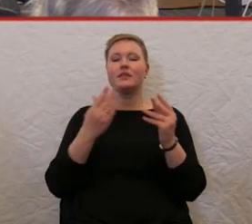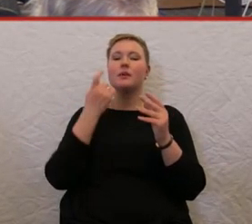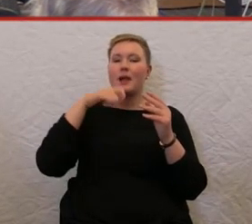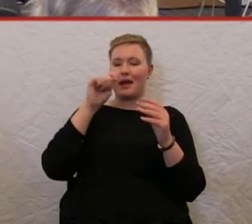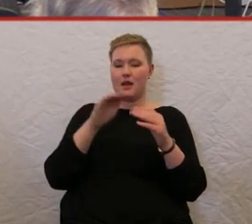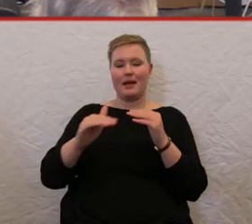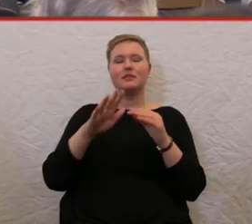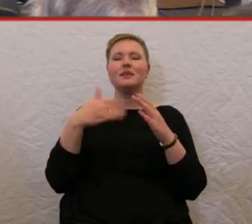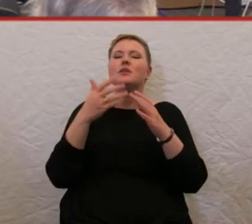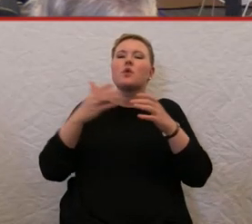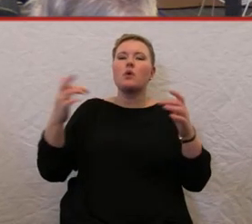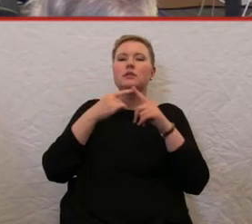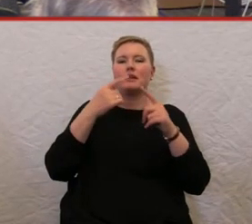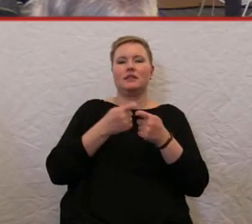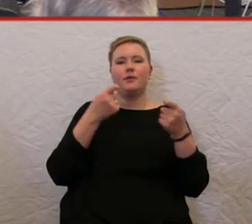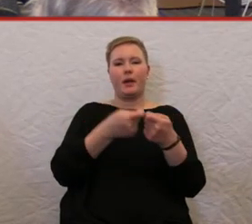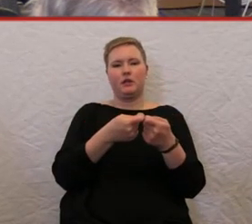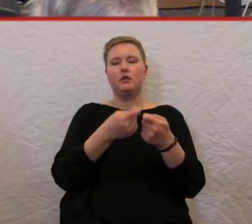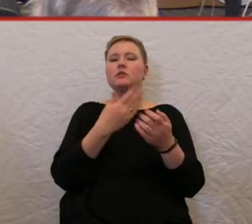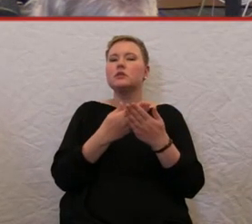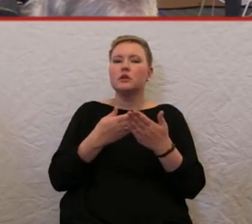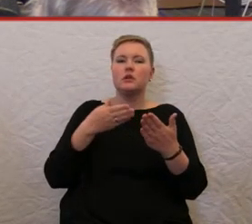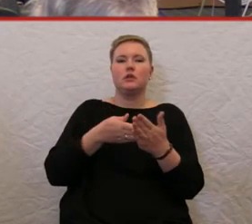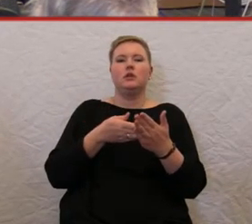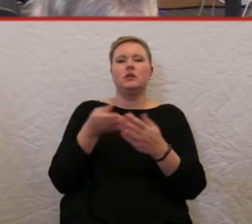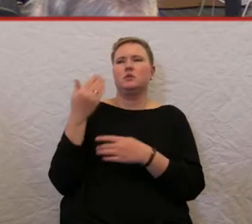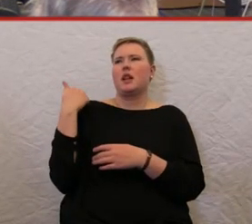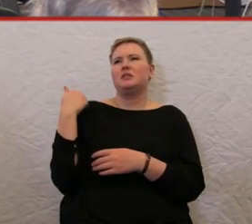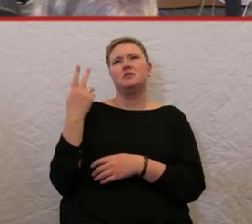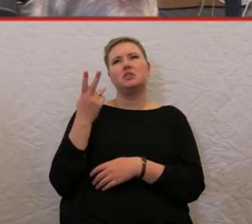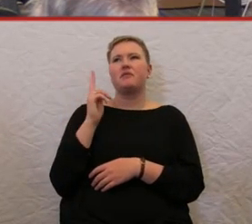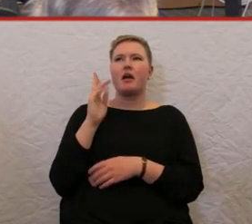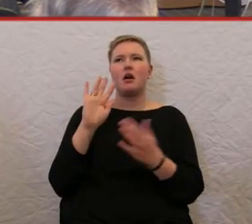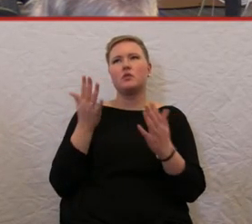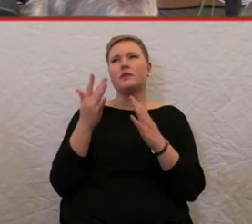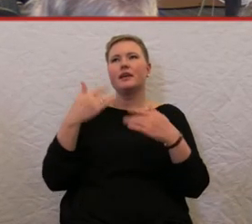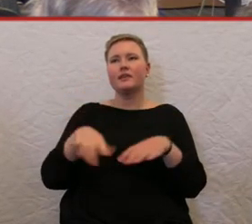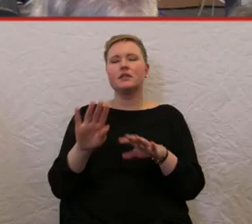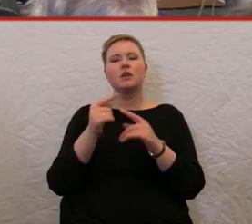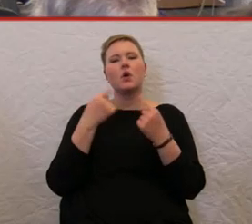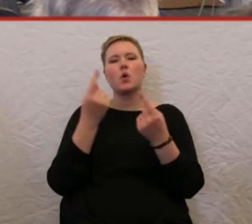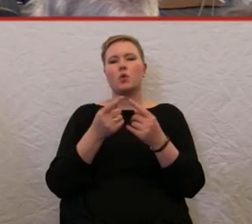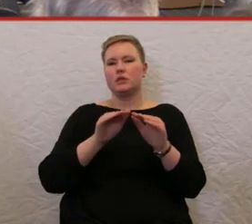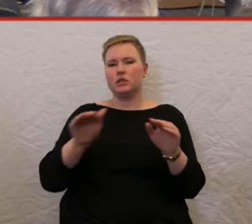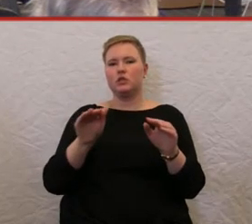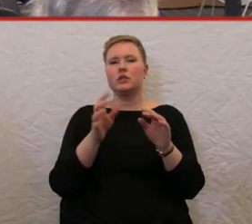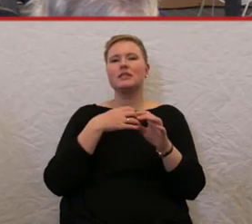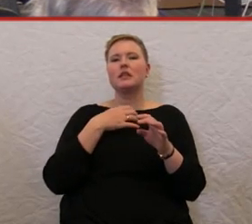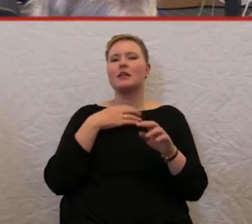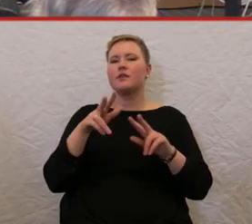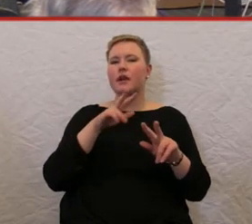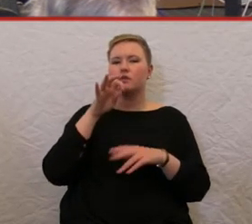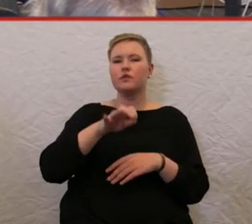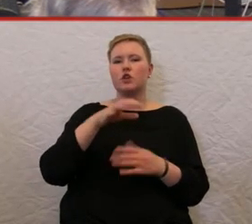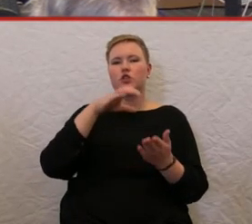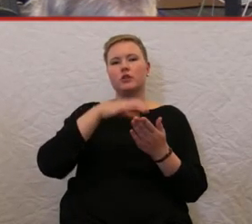Zuletzt vor etwa zwei Jahren gab es im Zuge eines runden Tisches bei der Senatsverwaltung für Stadtentwicklung,